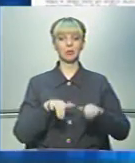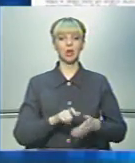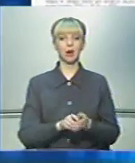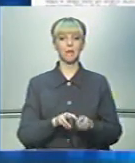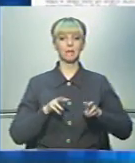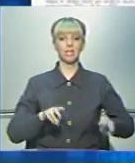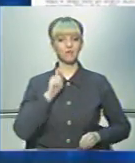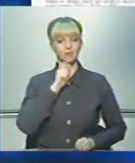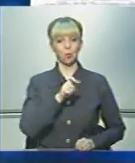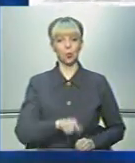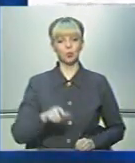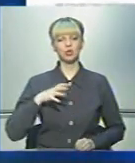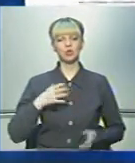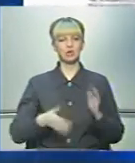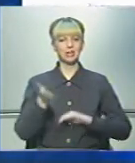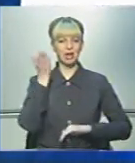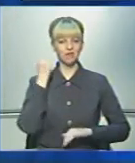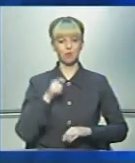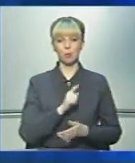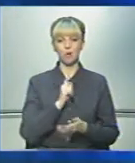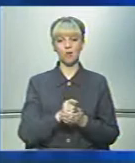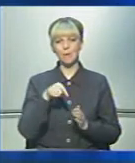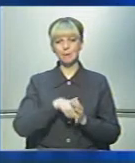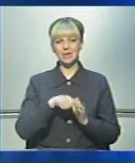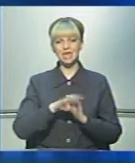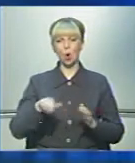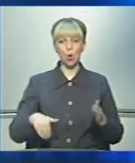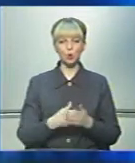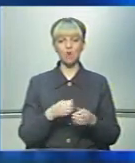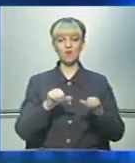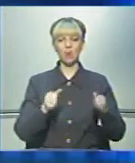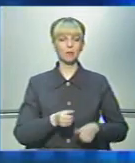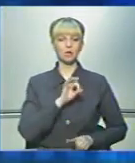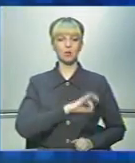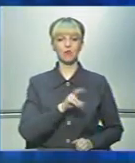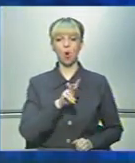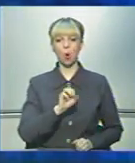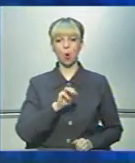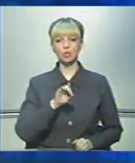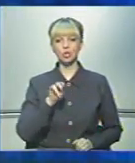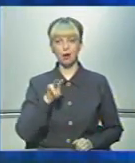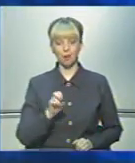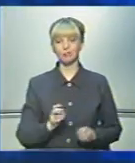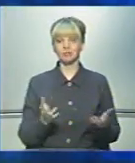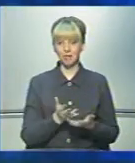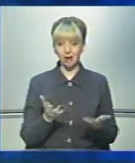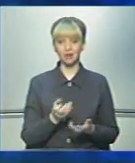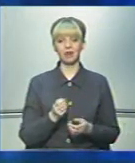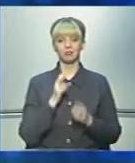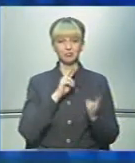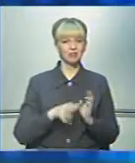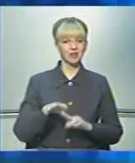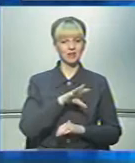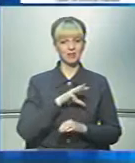Кабміну українці чекали вже давно. Вона мала містити оновлений формат споживчого кошика, на який, до речі, нарікали